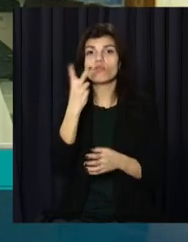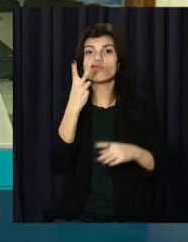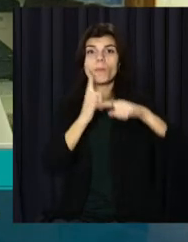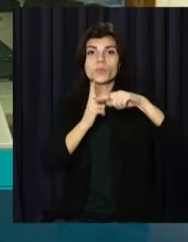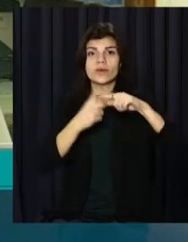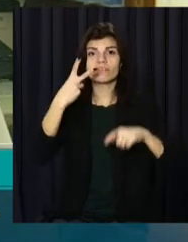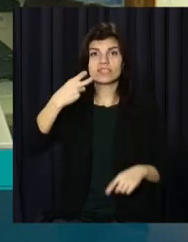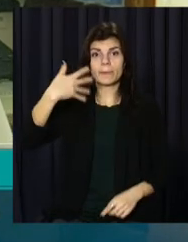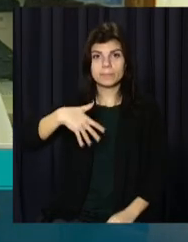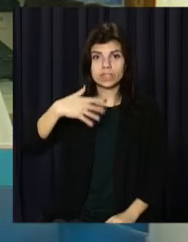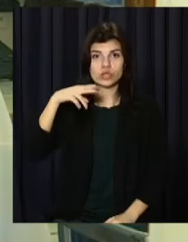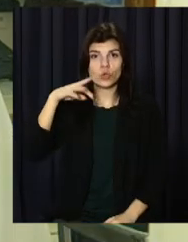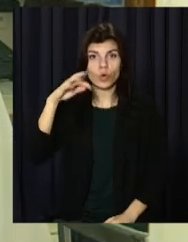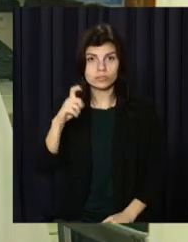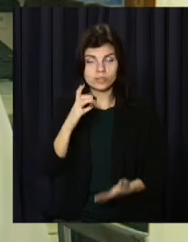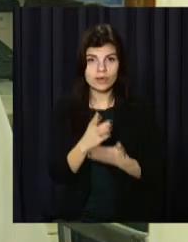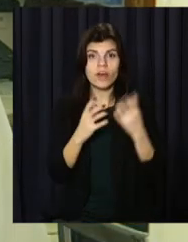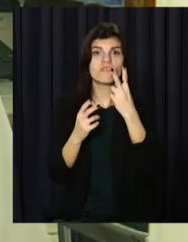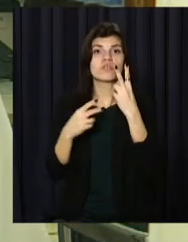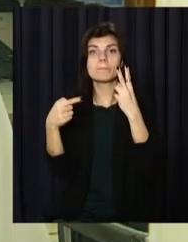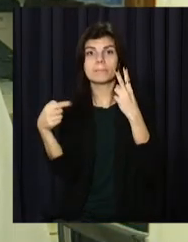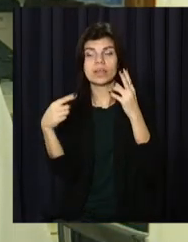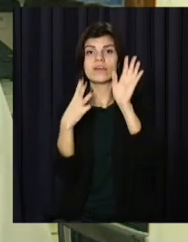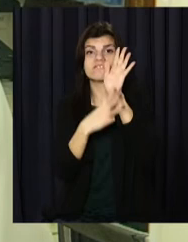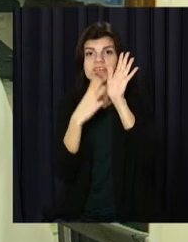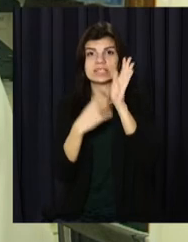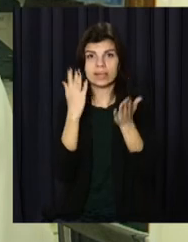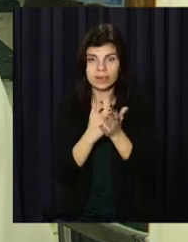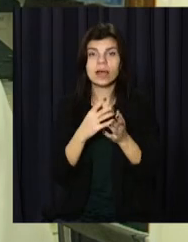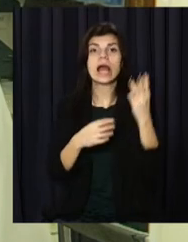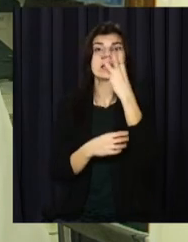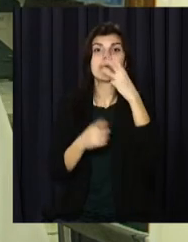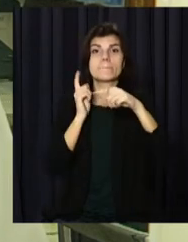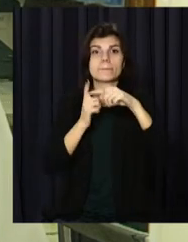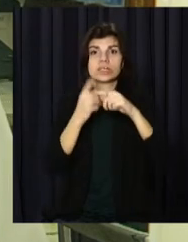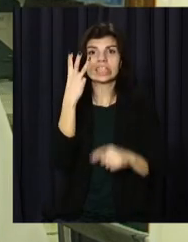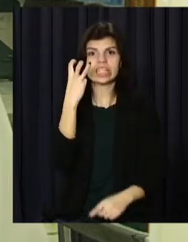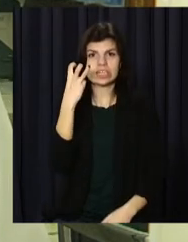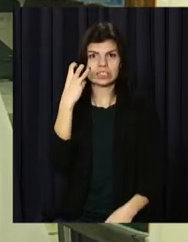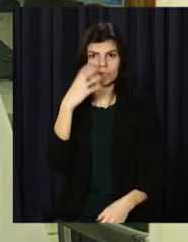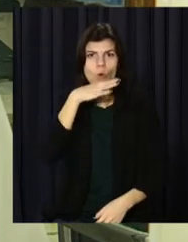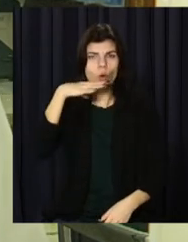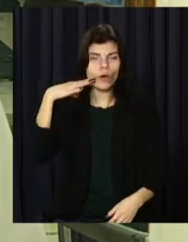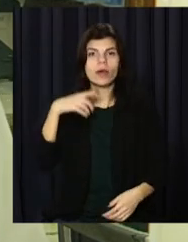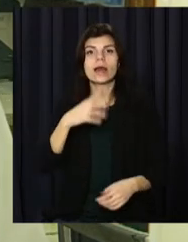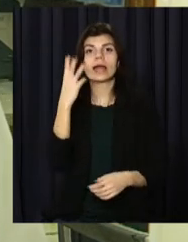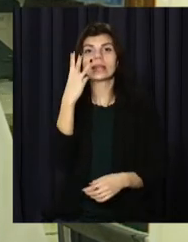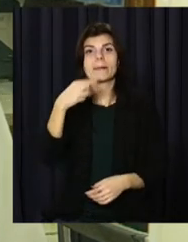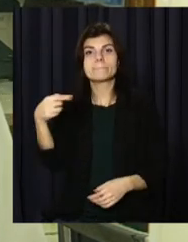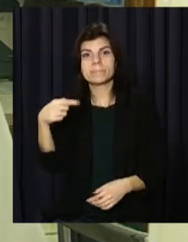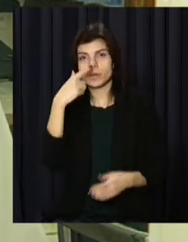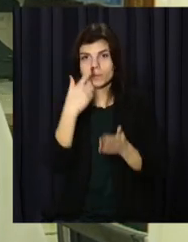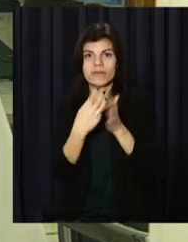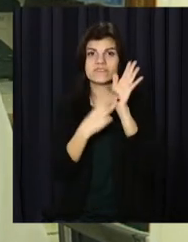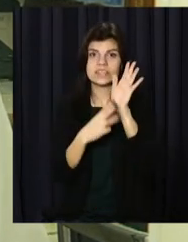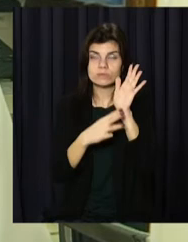250 доз, другий негативний 80 доз, третій негативний майже